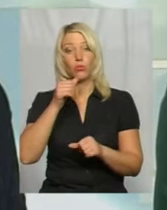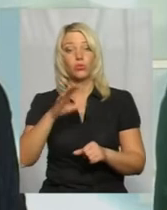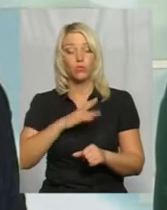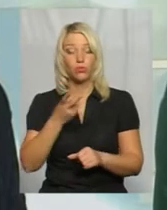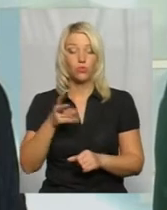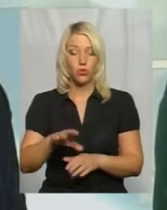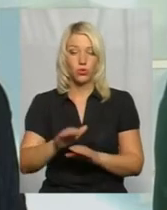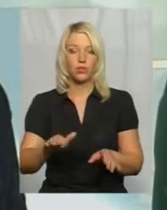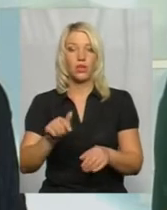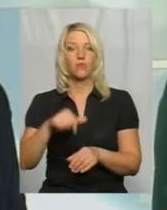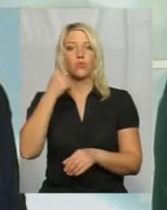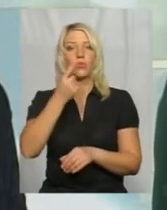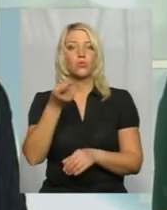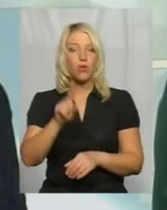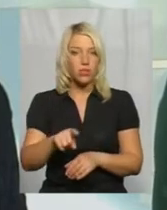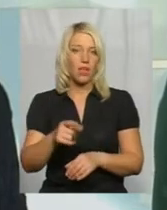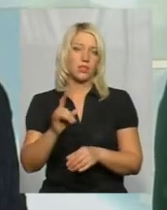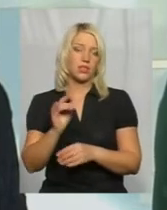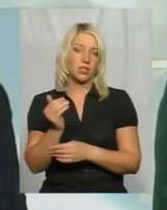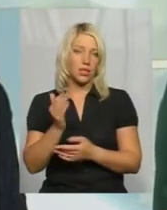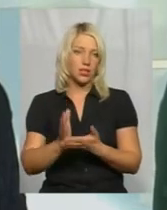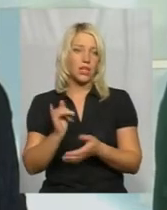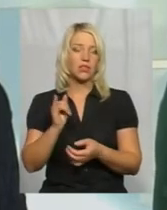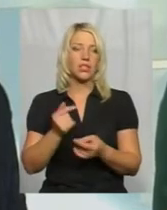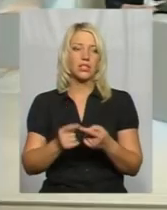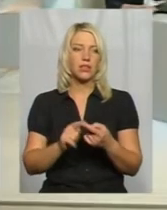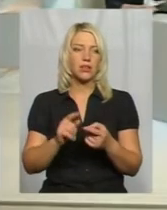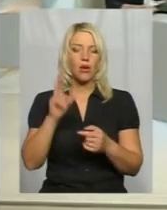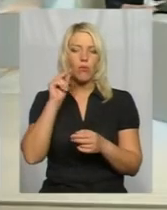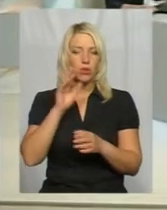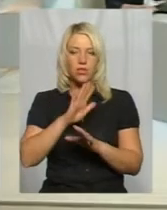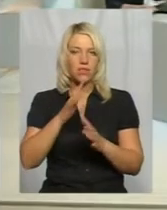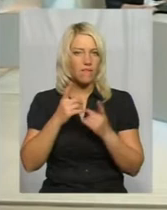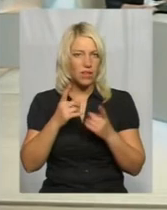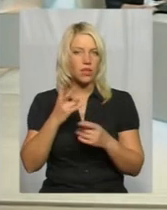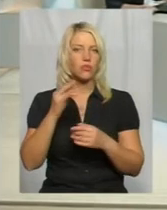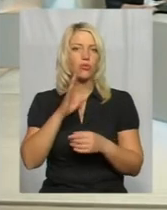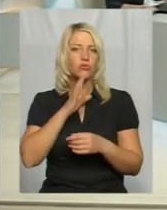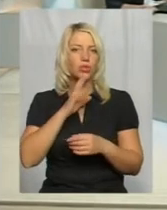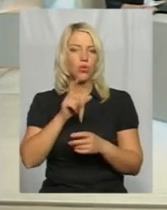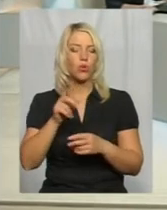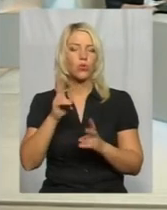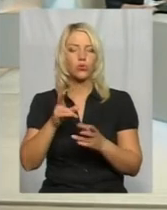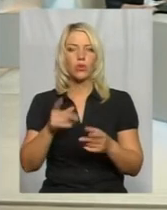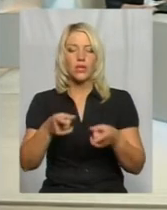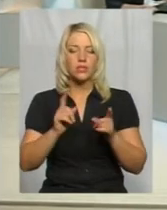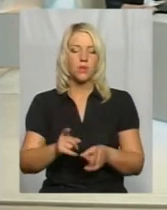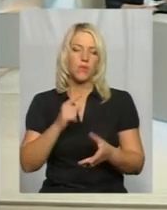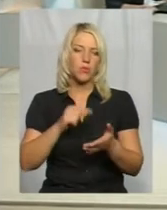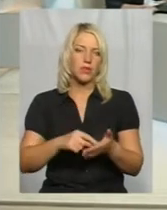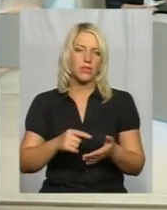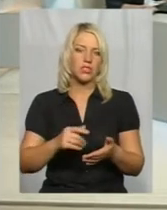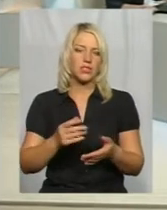в цьому році одна дитина. Тобто, показник не настільки великий, проте жінок, які справді опинились в складних життєвих